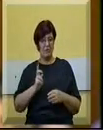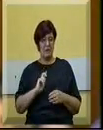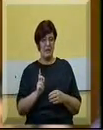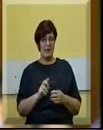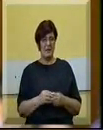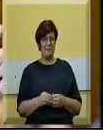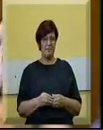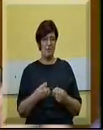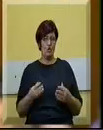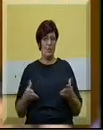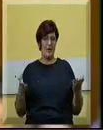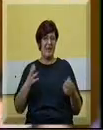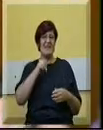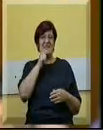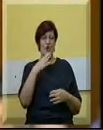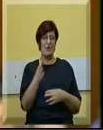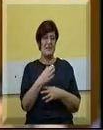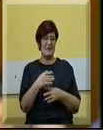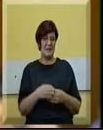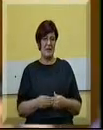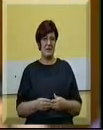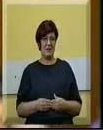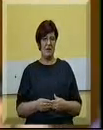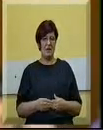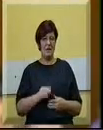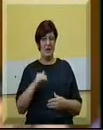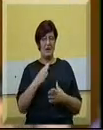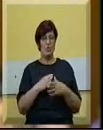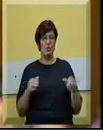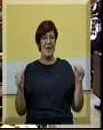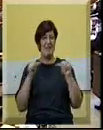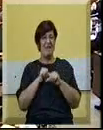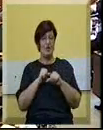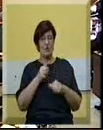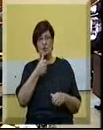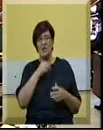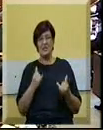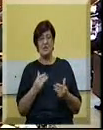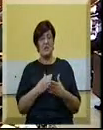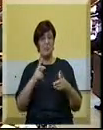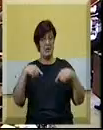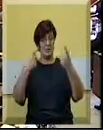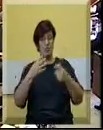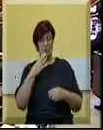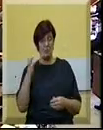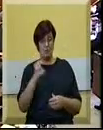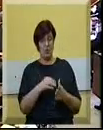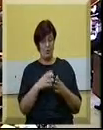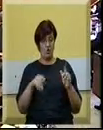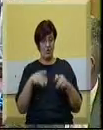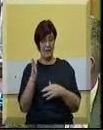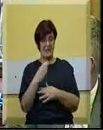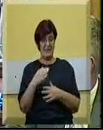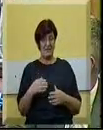dobro neka istorijska zastave, nije bitno. Nek' to bude grešno. A šta će sad biti sledeće? Čemo da uvodimo još neke